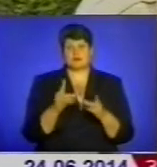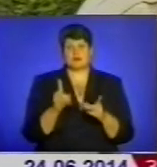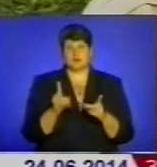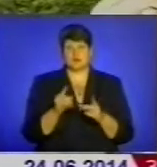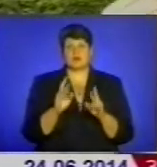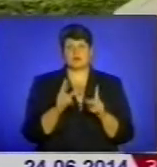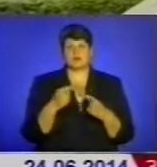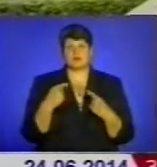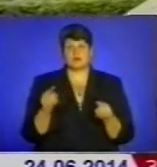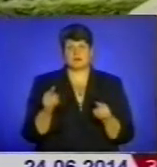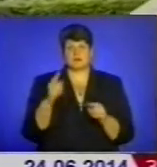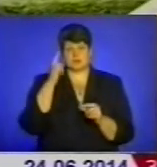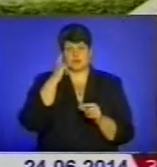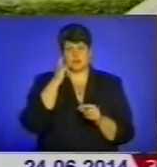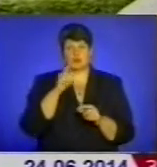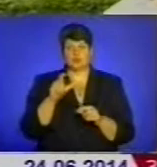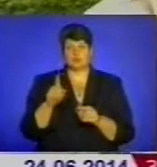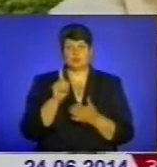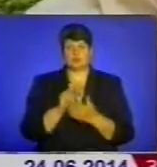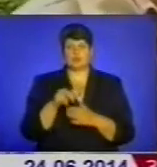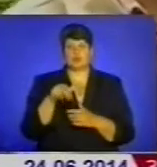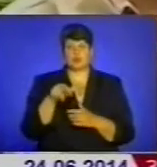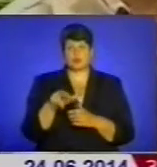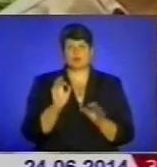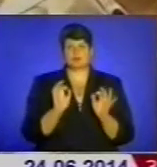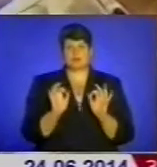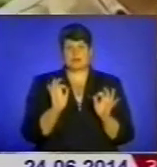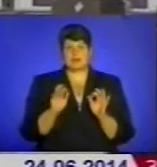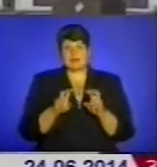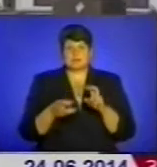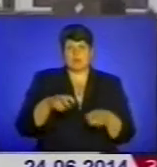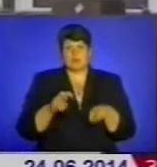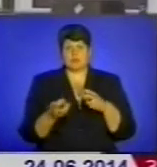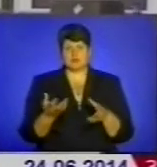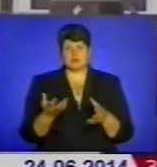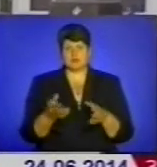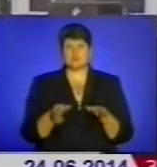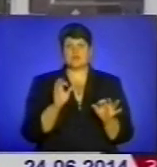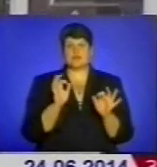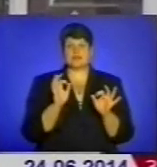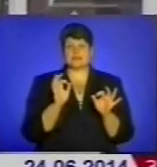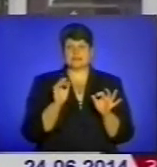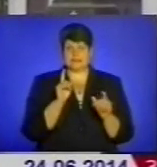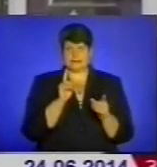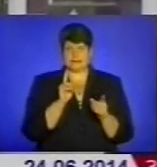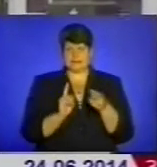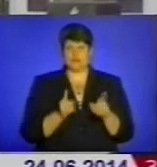інакше яка думка, люди повинні ходити нормально, не спотикатися. Натуральна плитка, вона теж